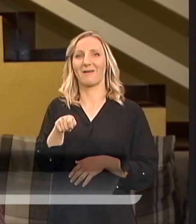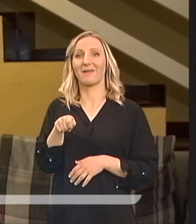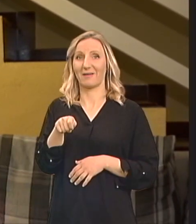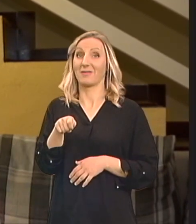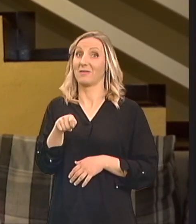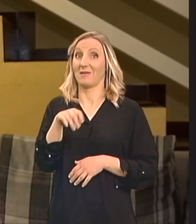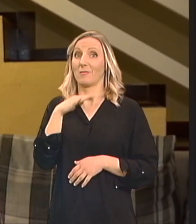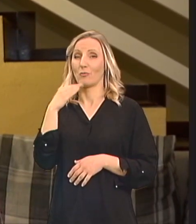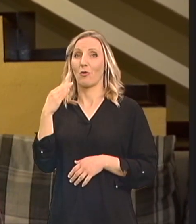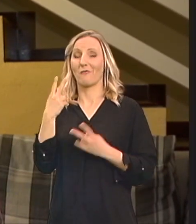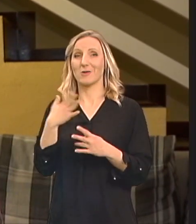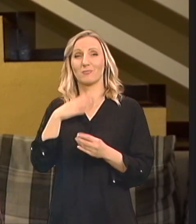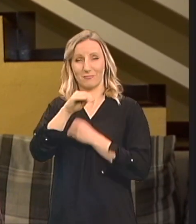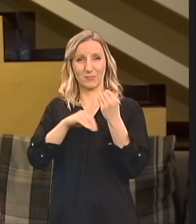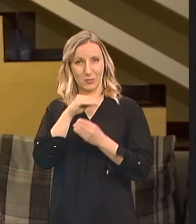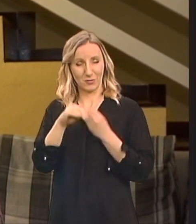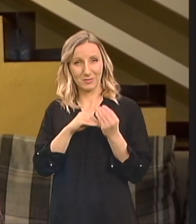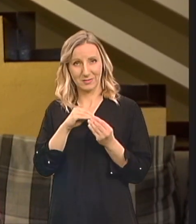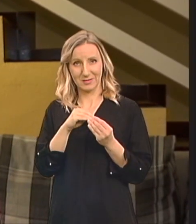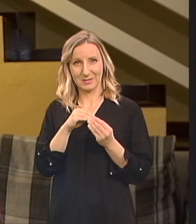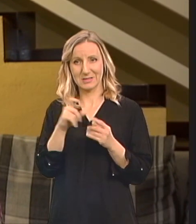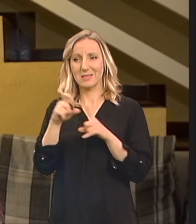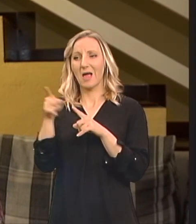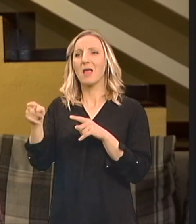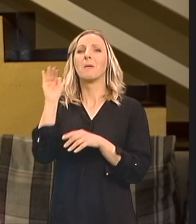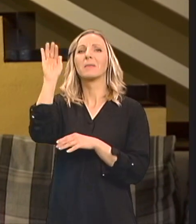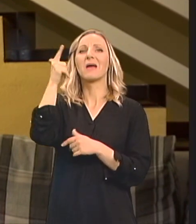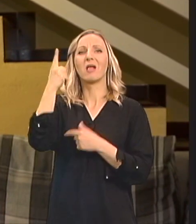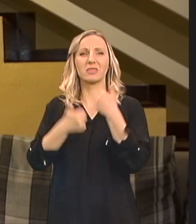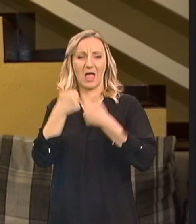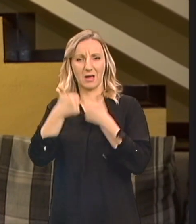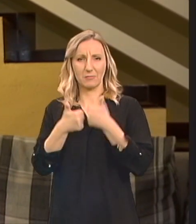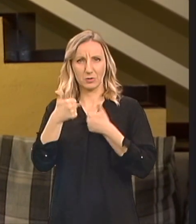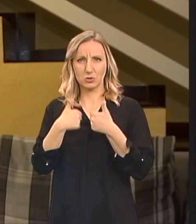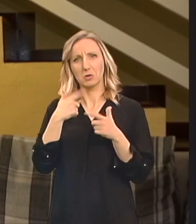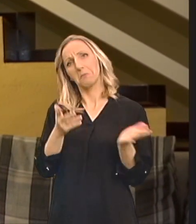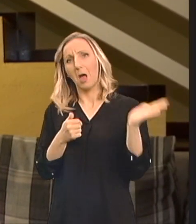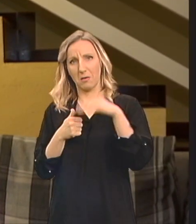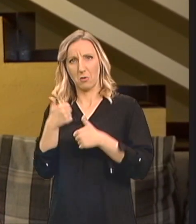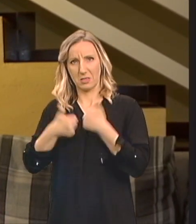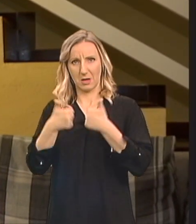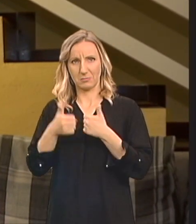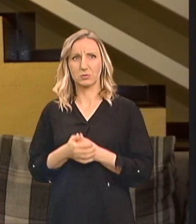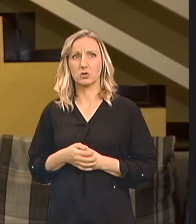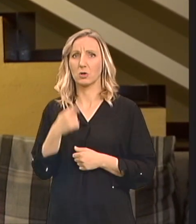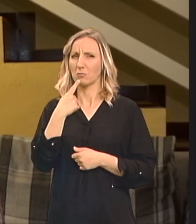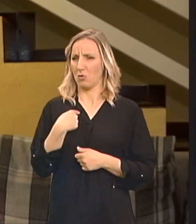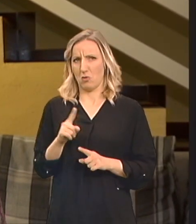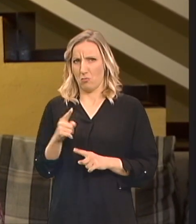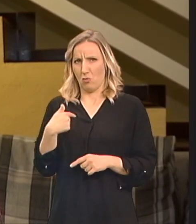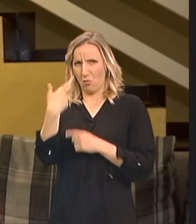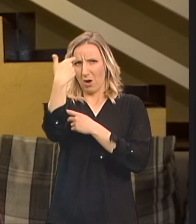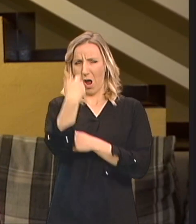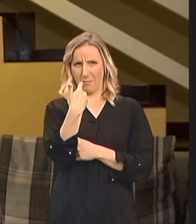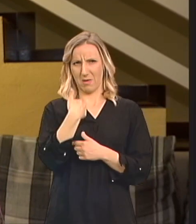našoj porodici Dajna nas je prijavila za jedno takmičenje Rekla pa idemo Kažem ja njoj rekao Daj Dajna ne mogu ja pred kamere